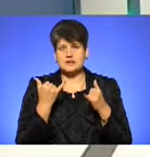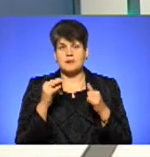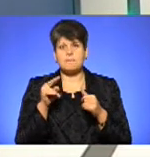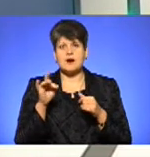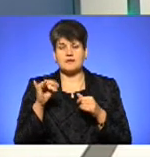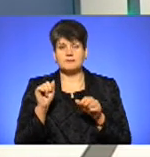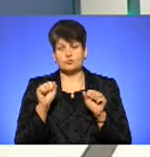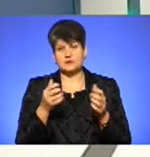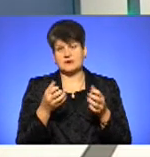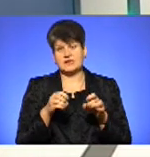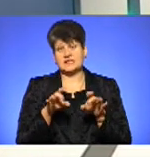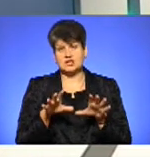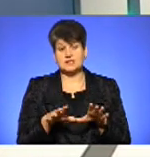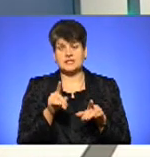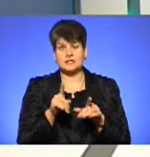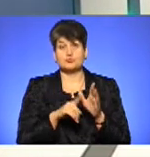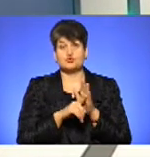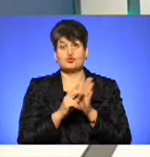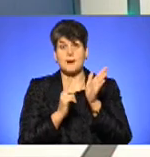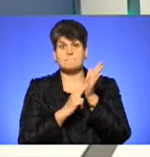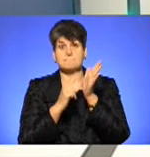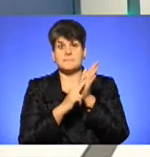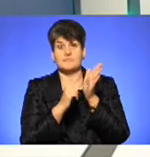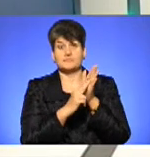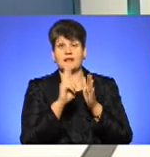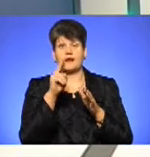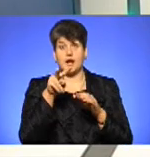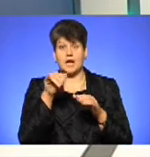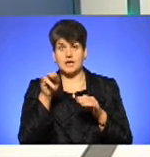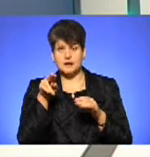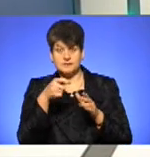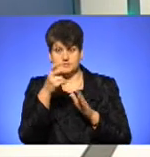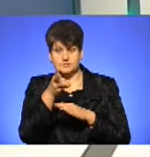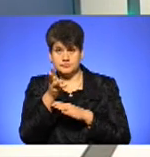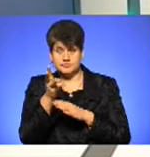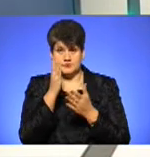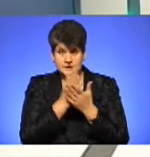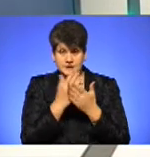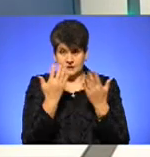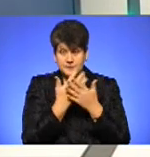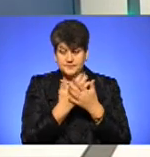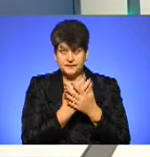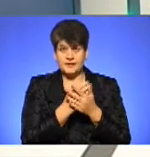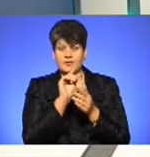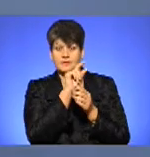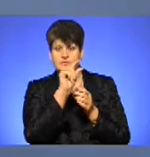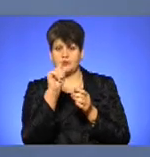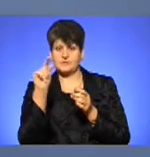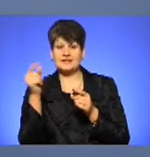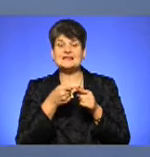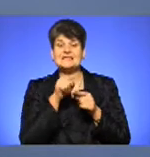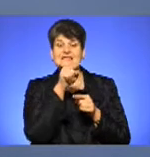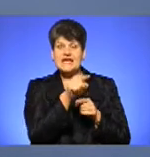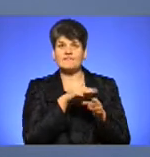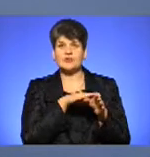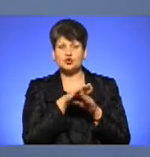прийняти рішення, і їх почнуть маркувати. Кліп демонструється на якомусь відомому музичному каналі, а поруч надпис «Цей виконавець